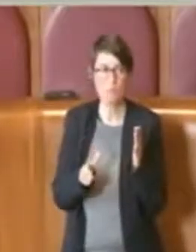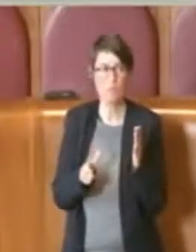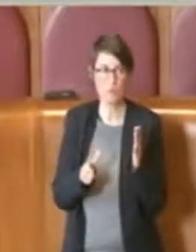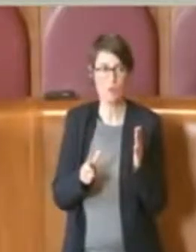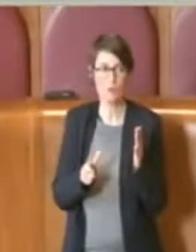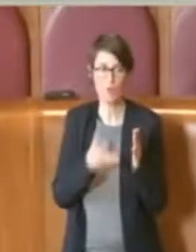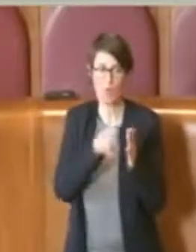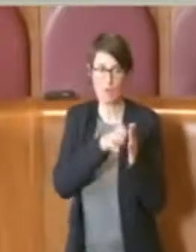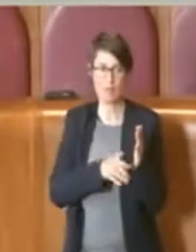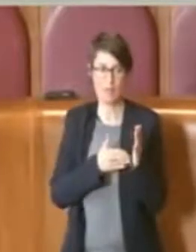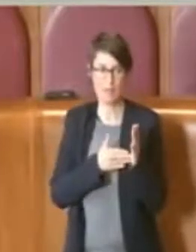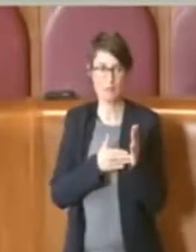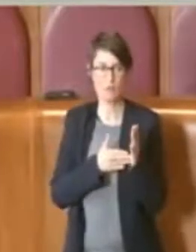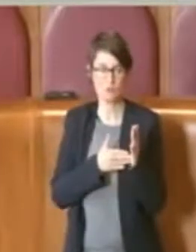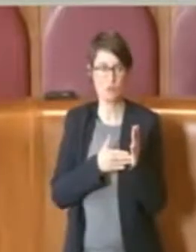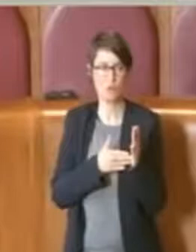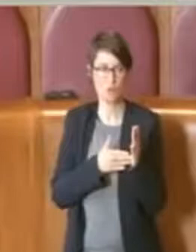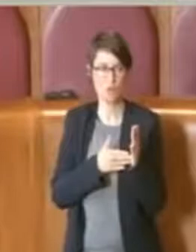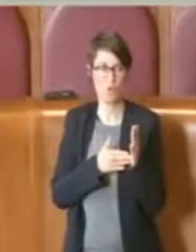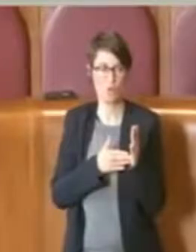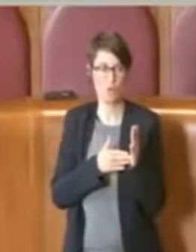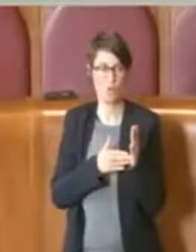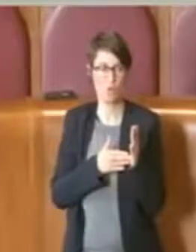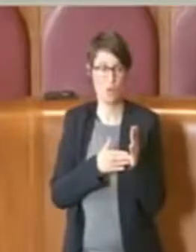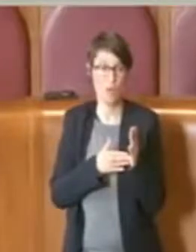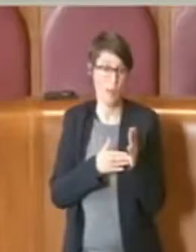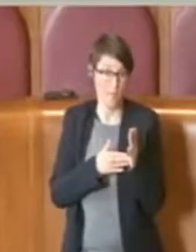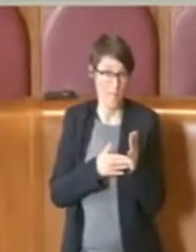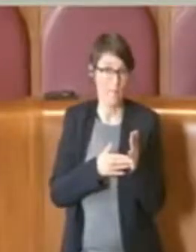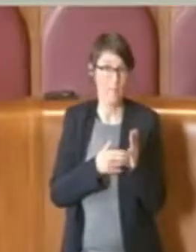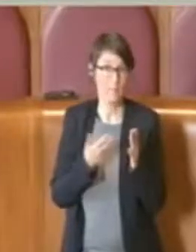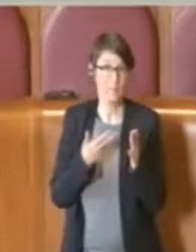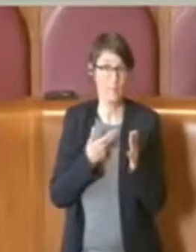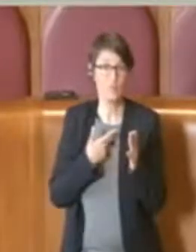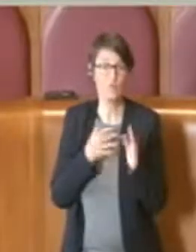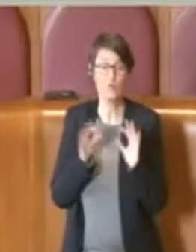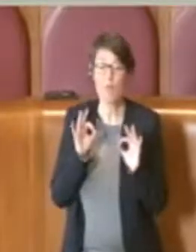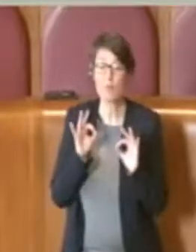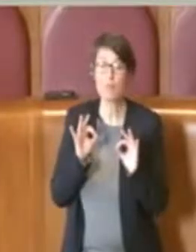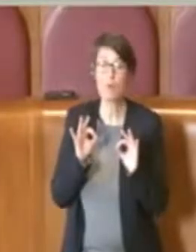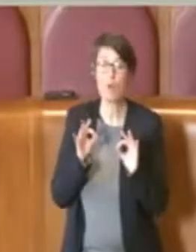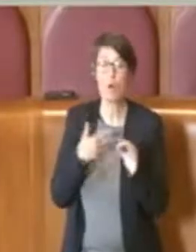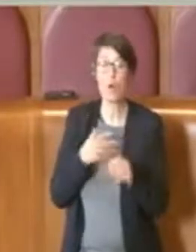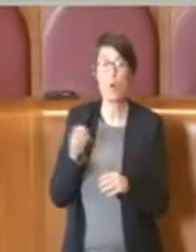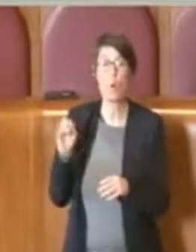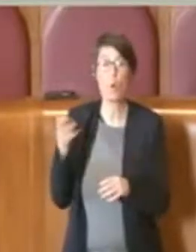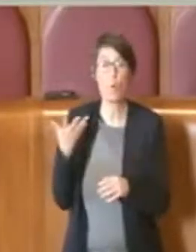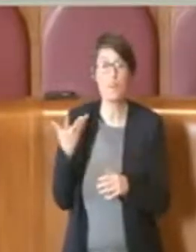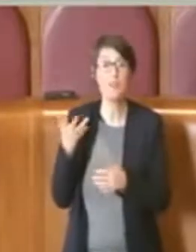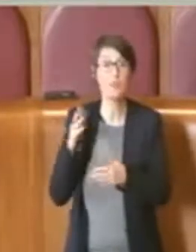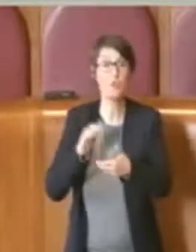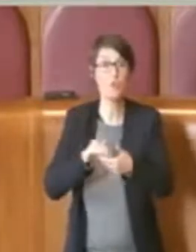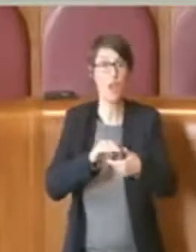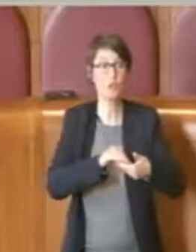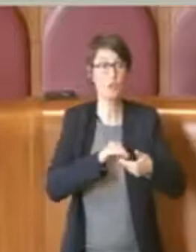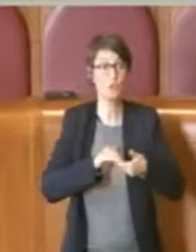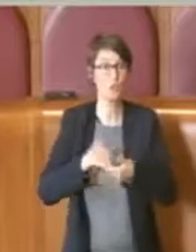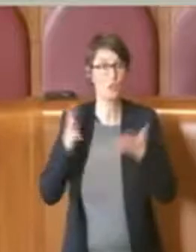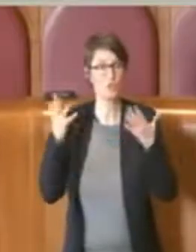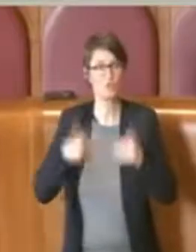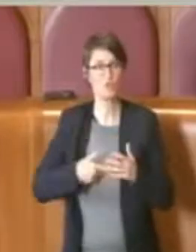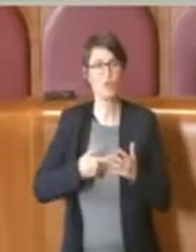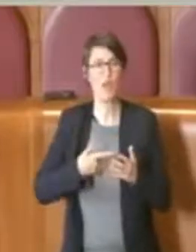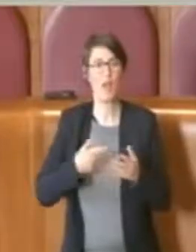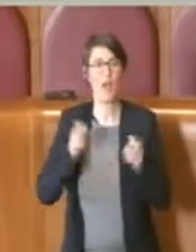è... ci sono ben quindici associazioni che hanno firmato un appello per dire all